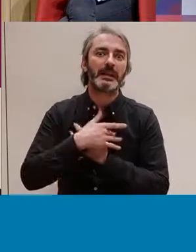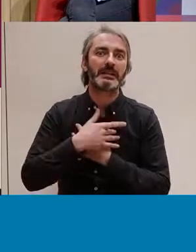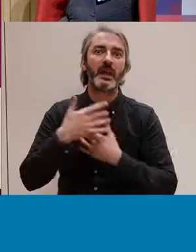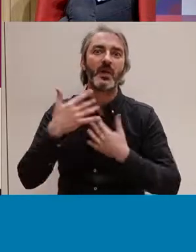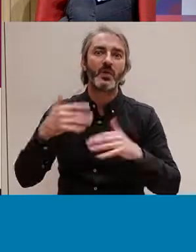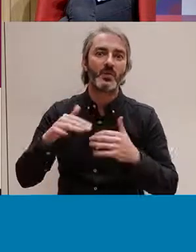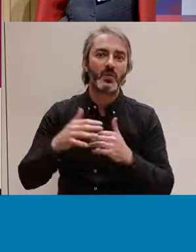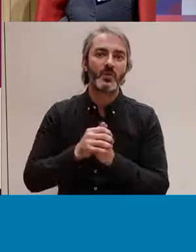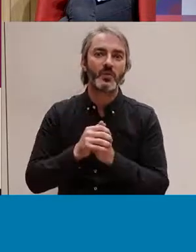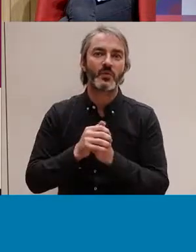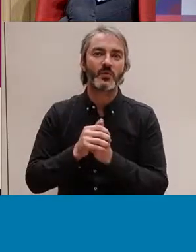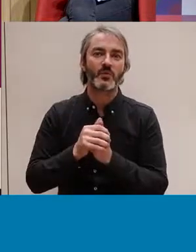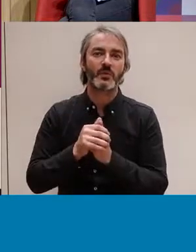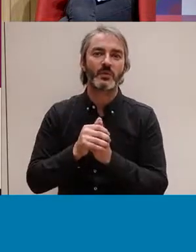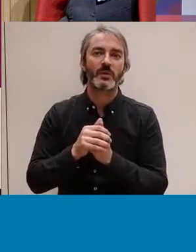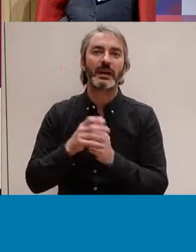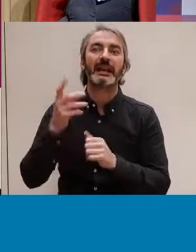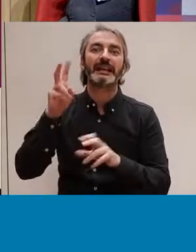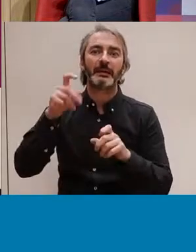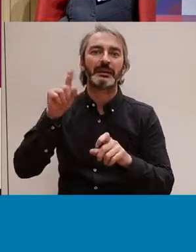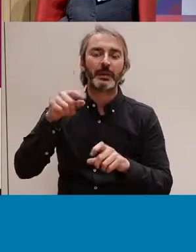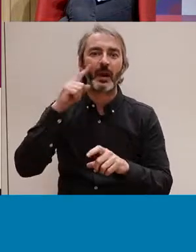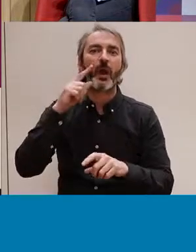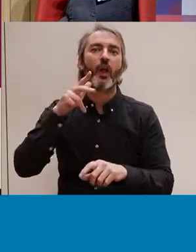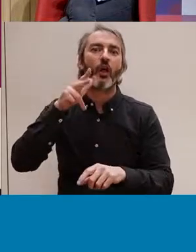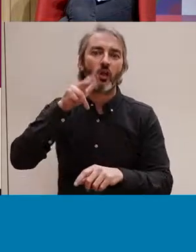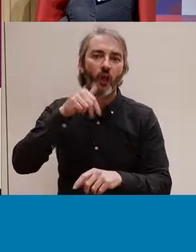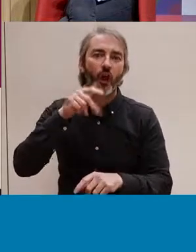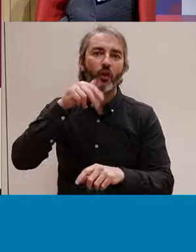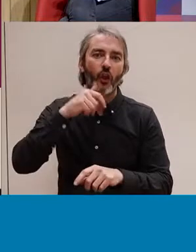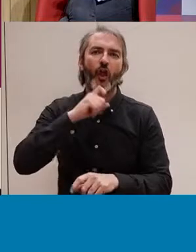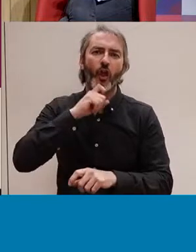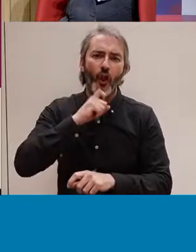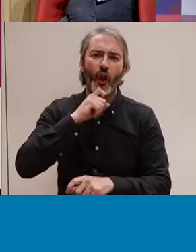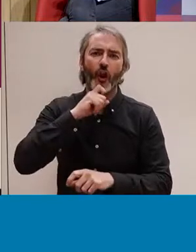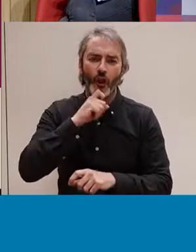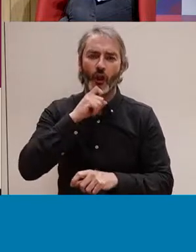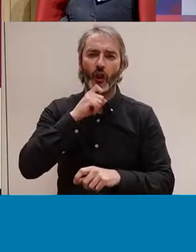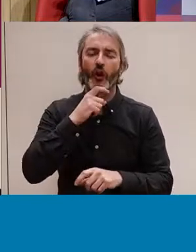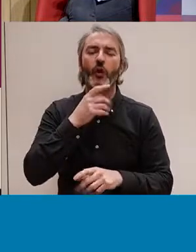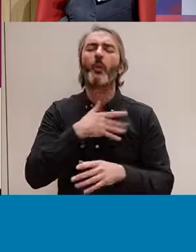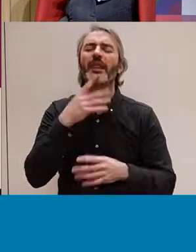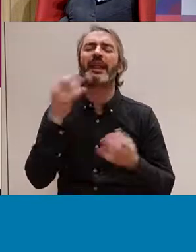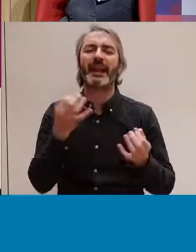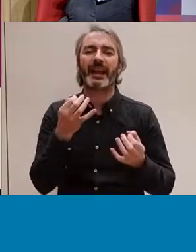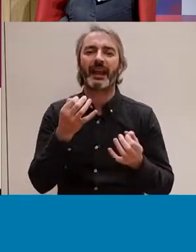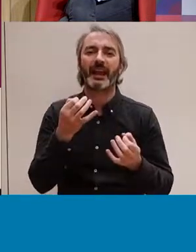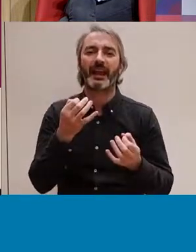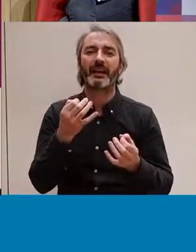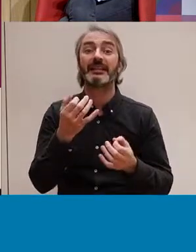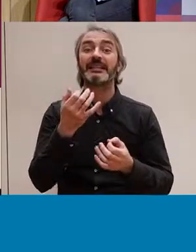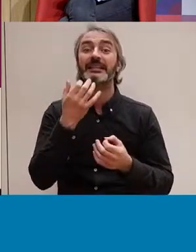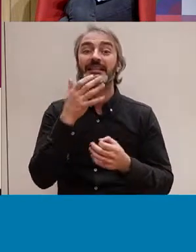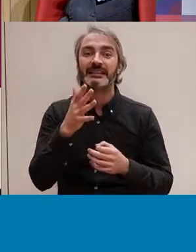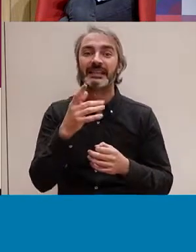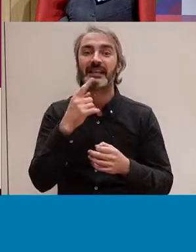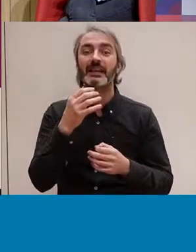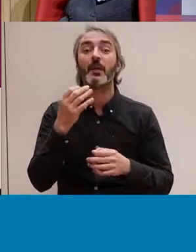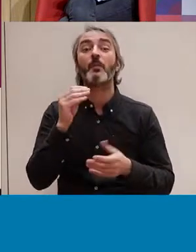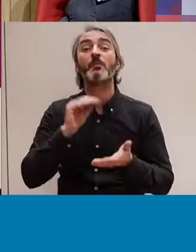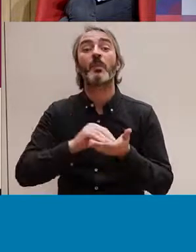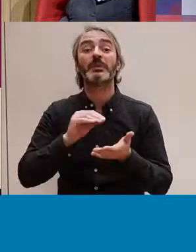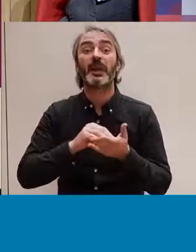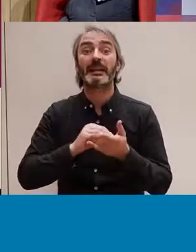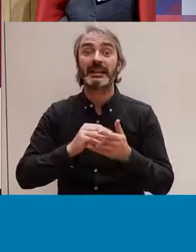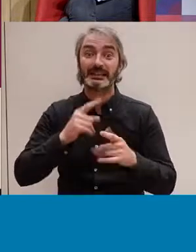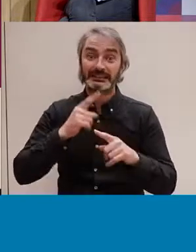normalització del dolor en la sexualitat del dolor en la sexualitat en el sentit no buscat sinó d'acceptació que moltes